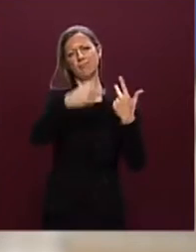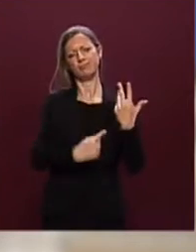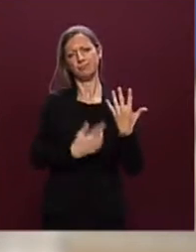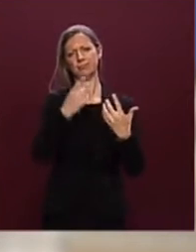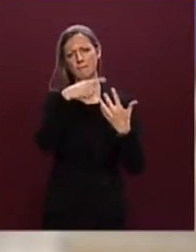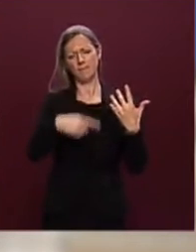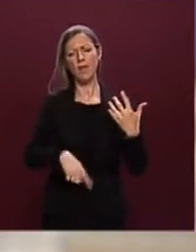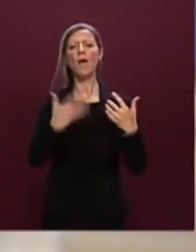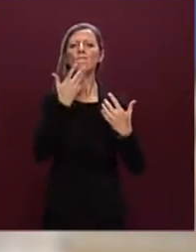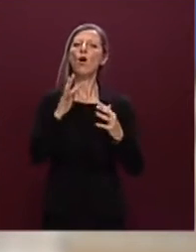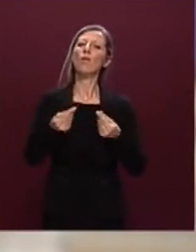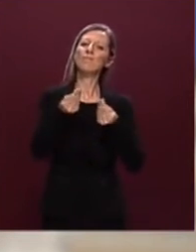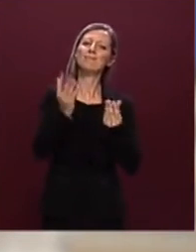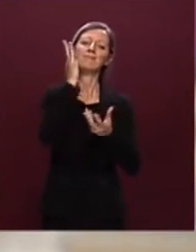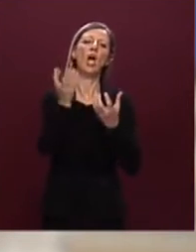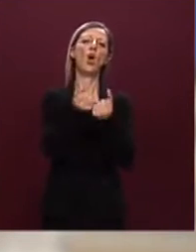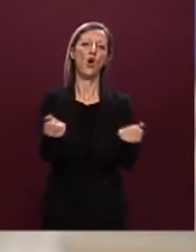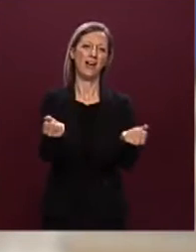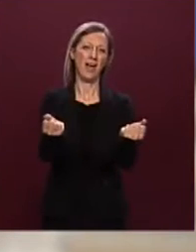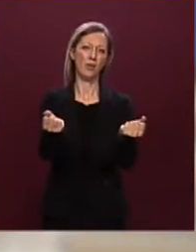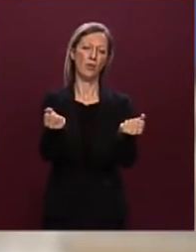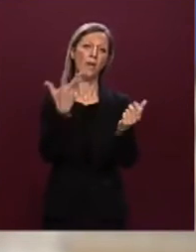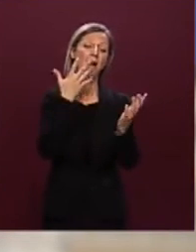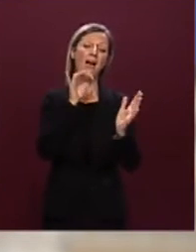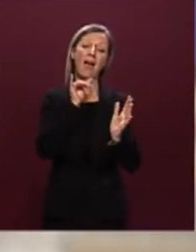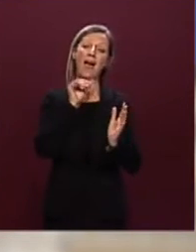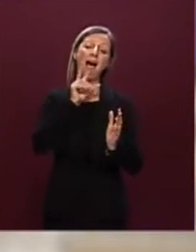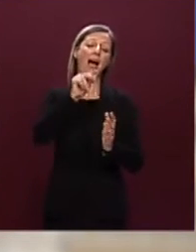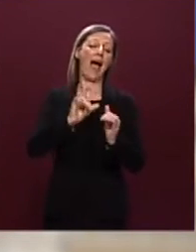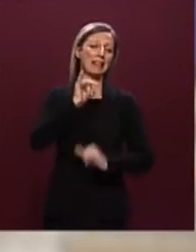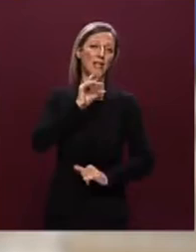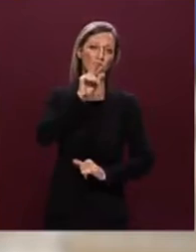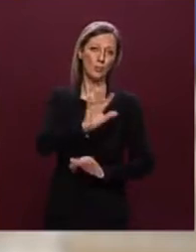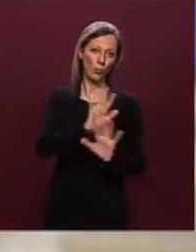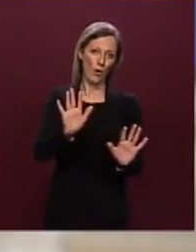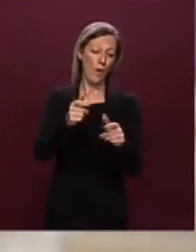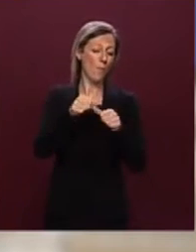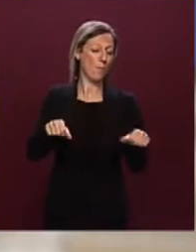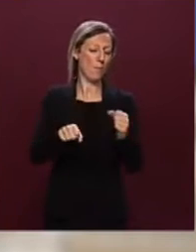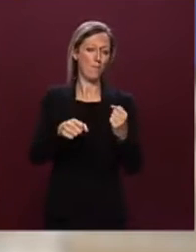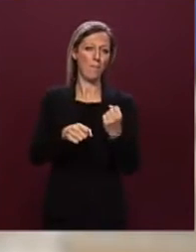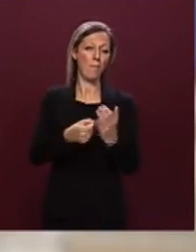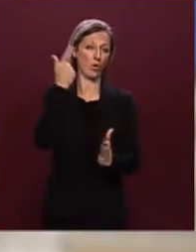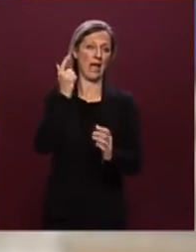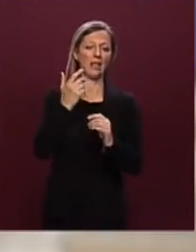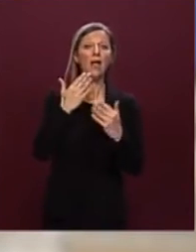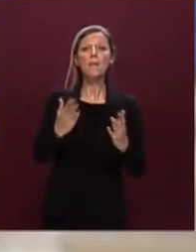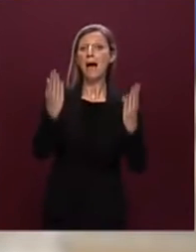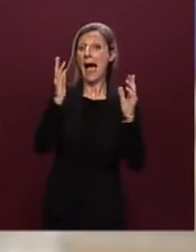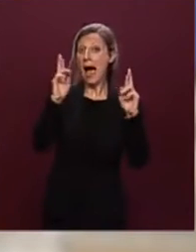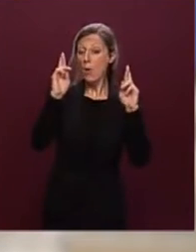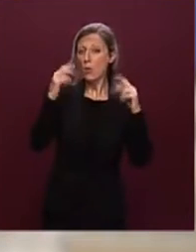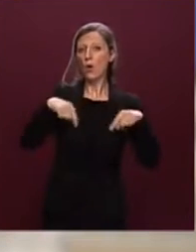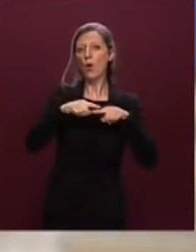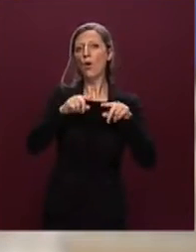esempi concreti con una premessa fondamentale che è quella che mi auguro queste questioni